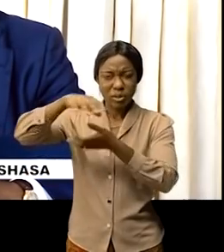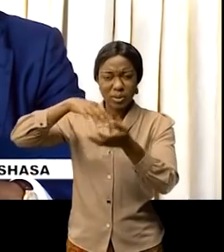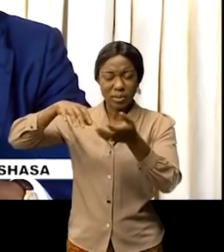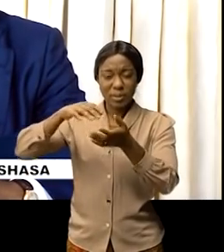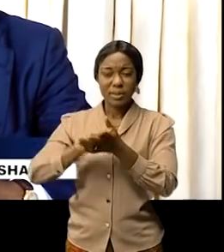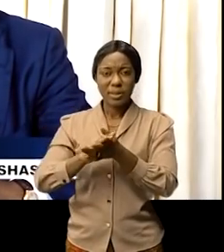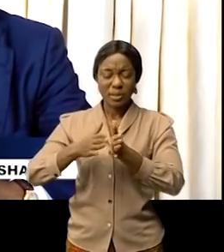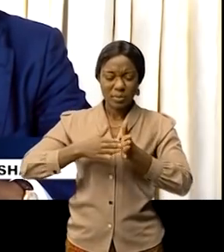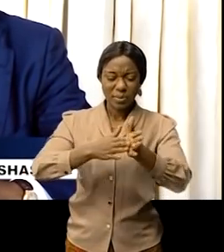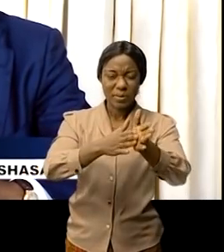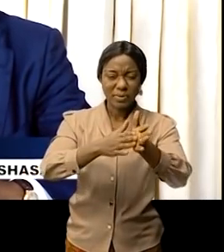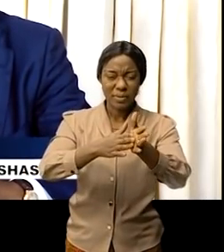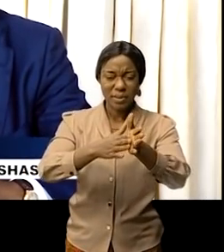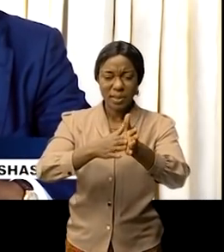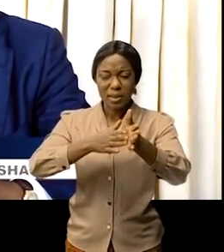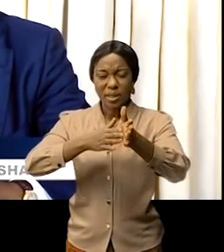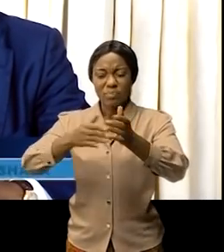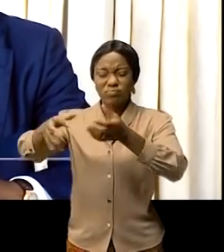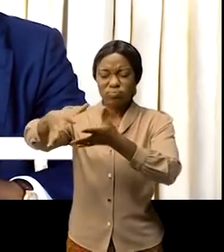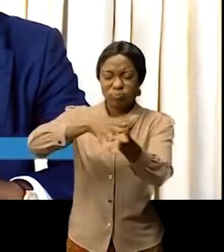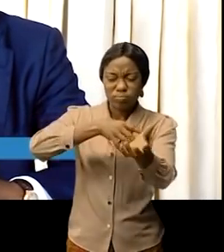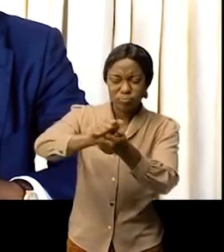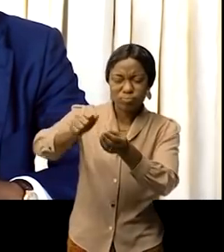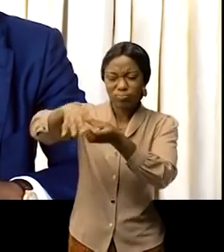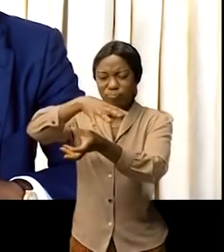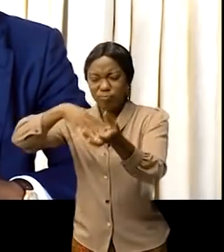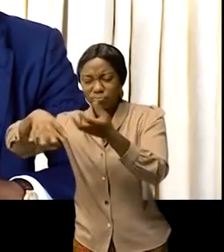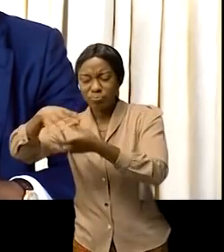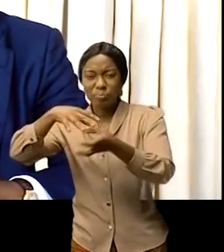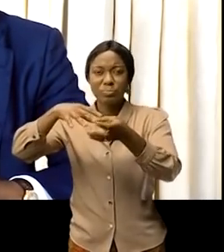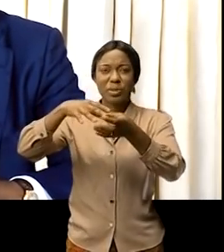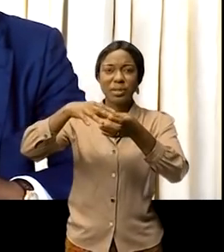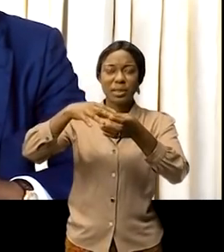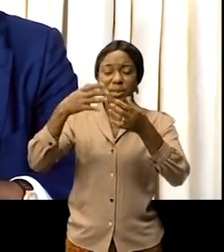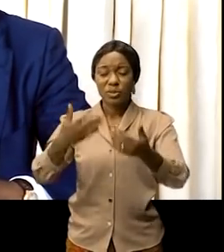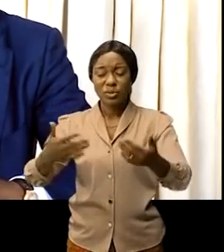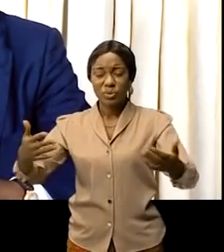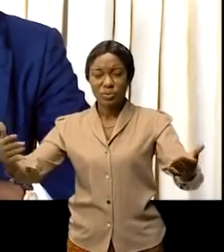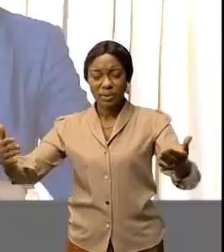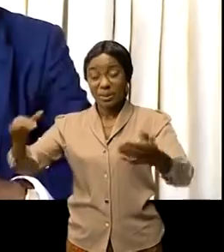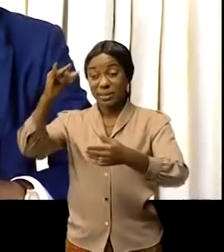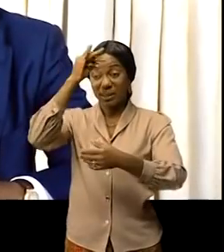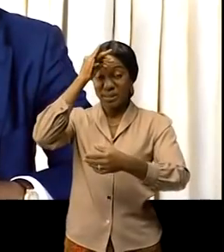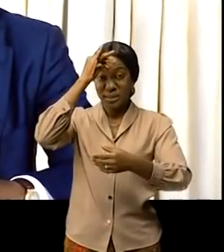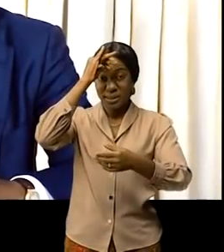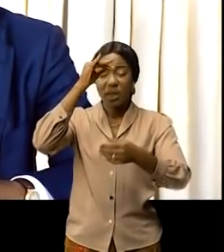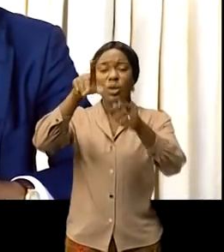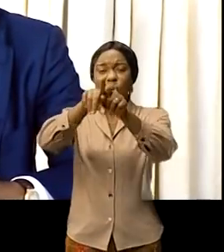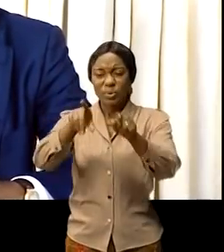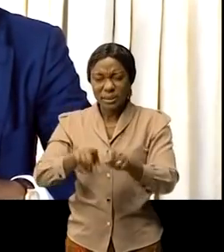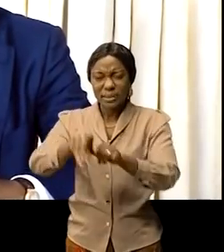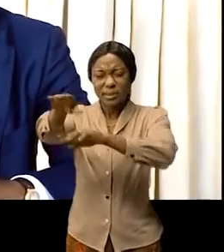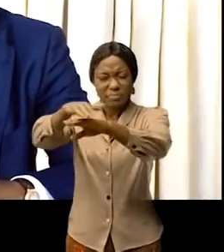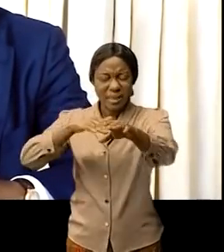accompagnée des actes de vandalisme et de sabotage des biens des indo-pakistanais. Je rappelle aux